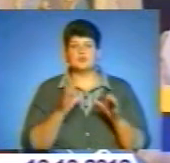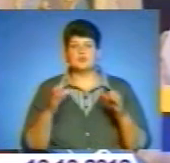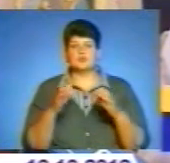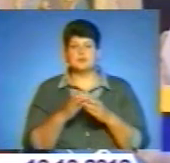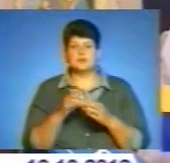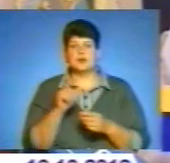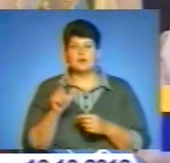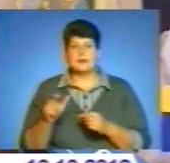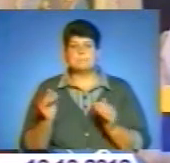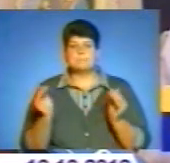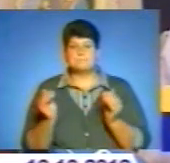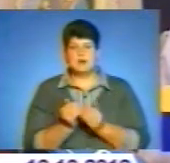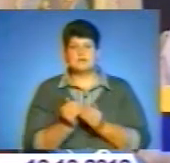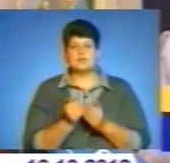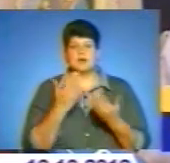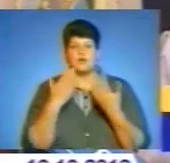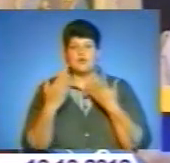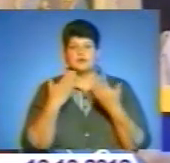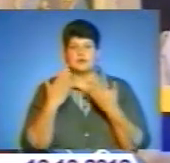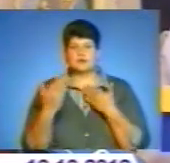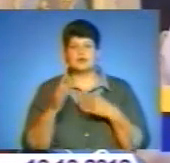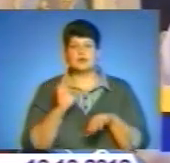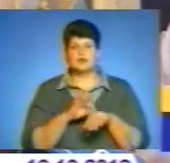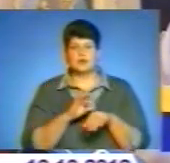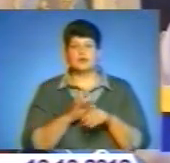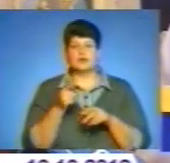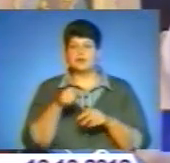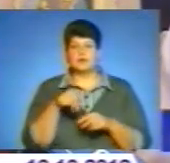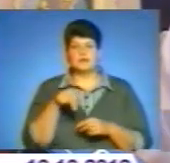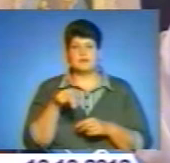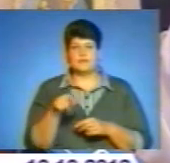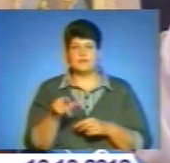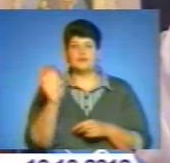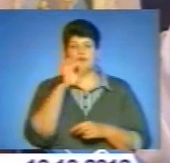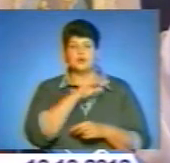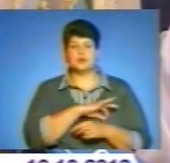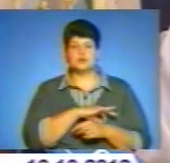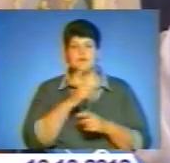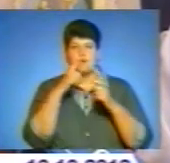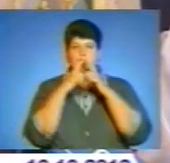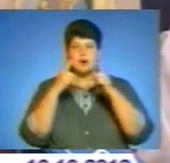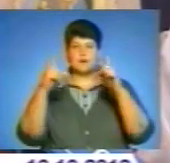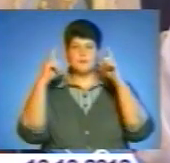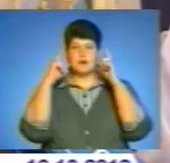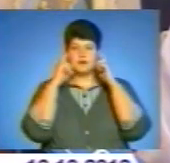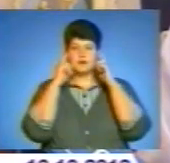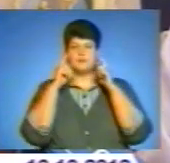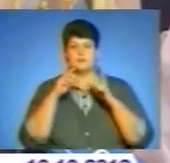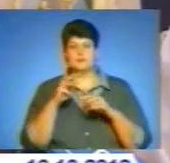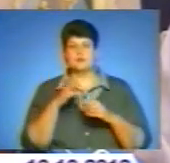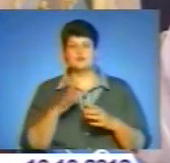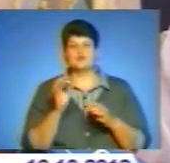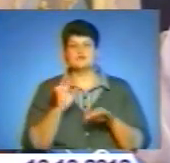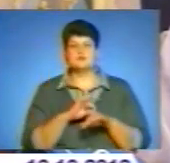підвищення температури, лікарі радять при можливості залишатися вдома. Уникати скупчення людей, тобто поменше